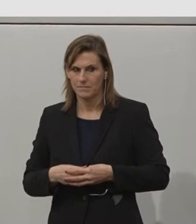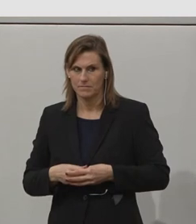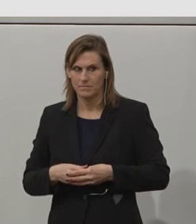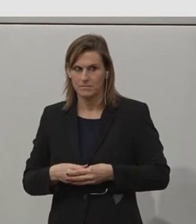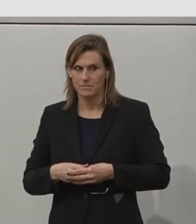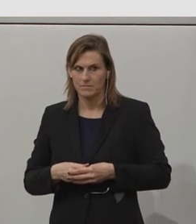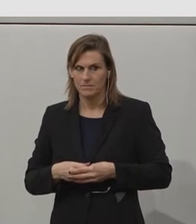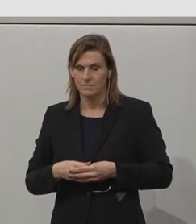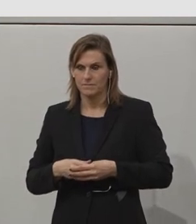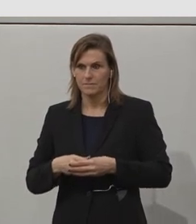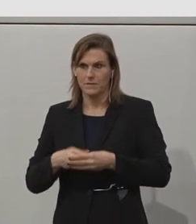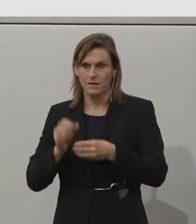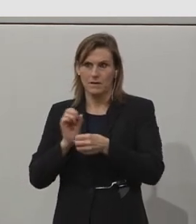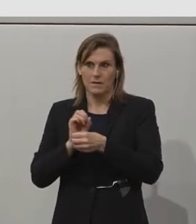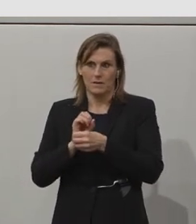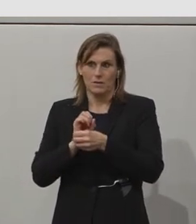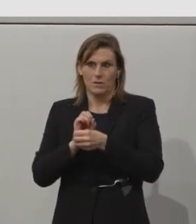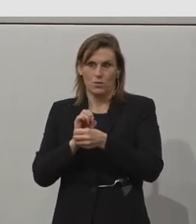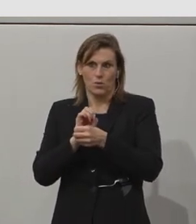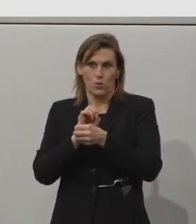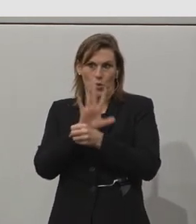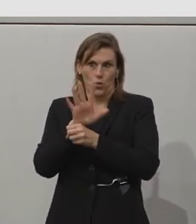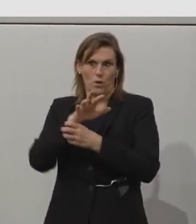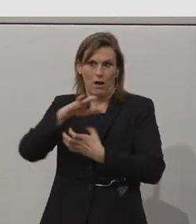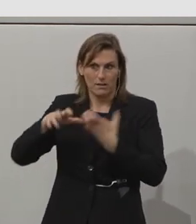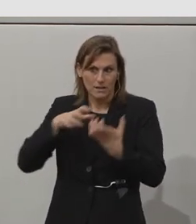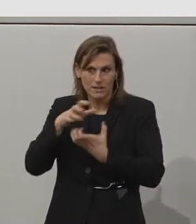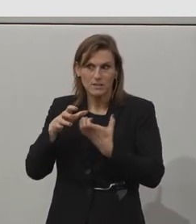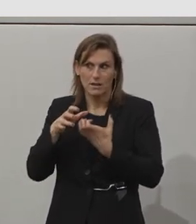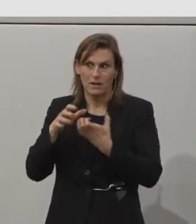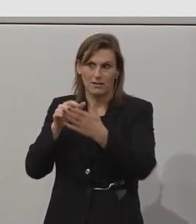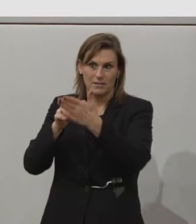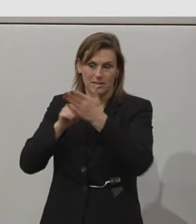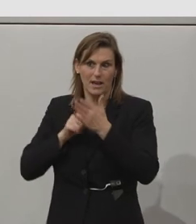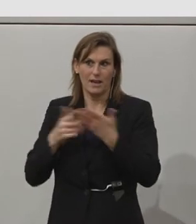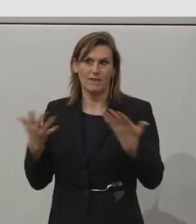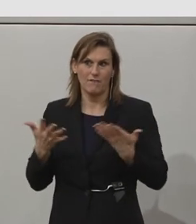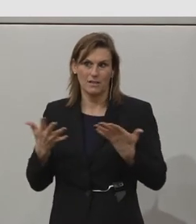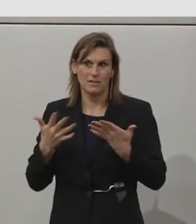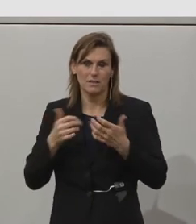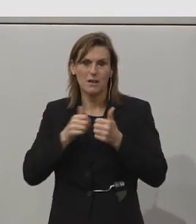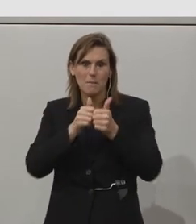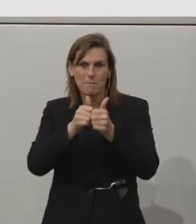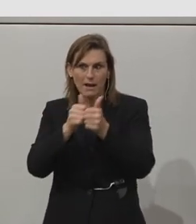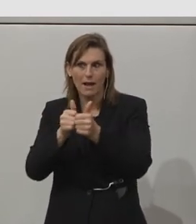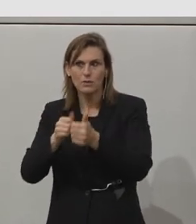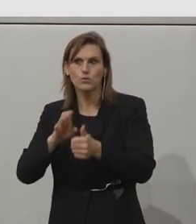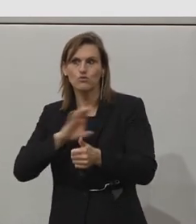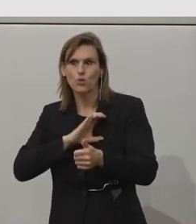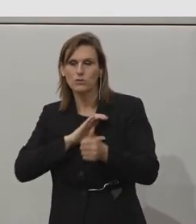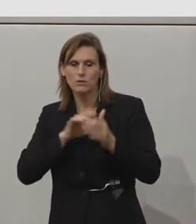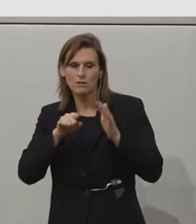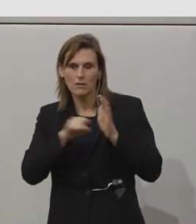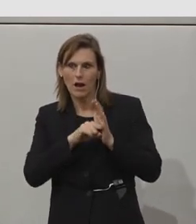Die Corona-Krise hat uns gezeigt, dass die Begleitung von chancenbenachteiligten